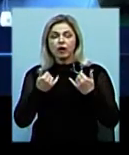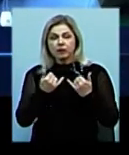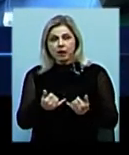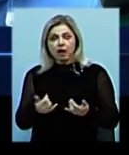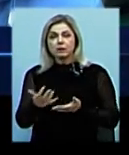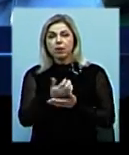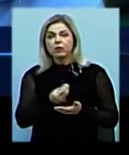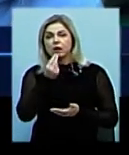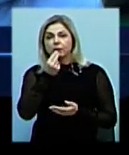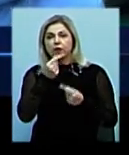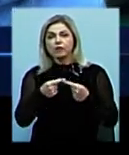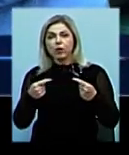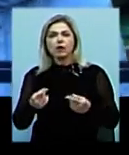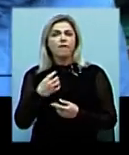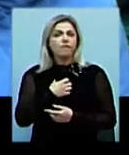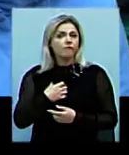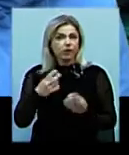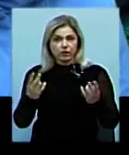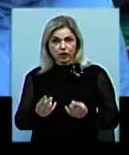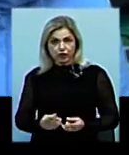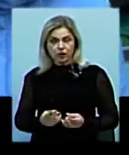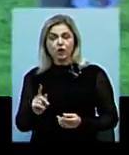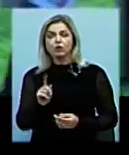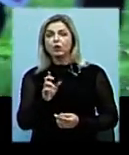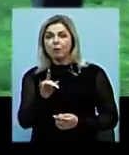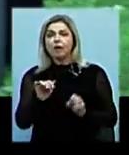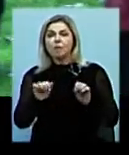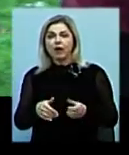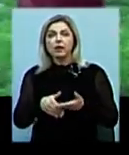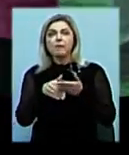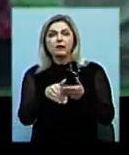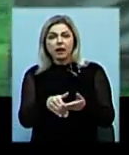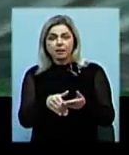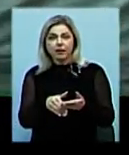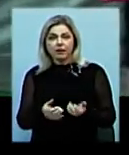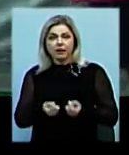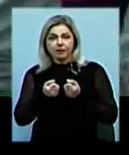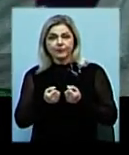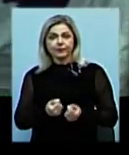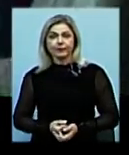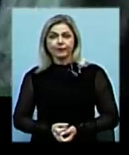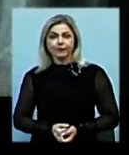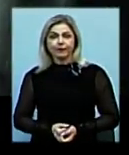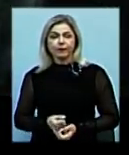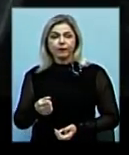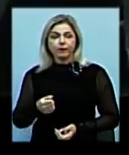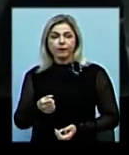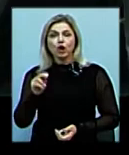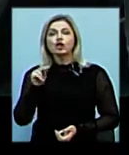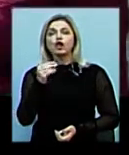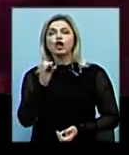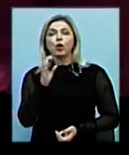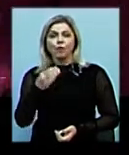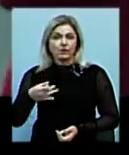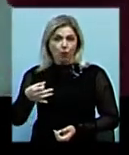продуктів харчування, найнеобхідніших речей, для того, щоб ми могли підтримати область нам, Чернігівську